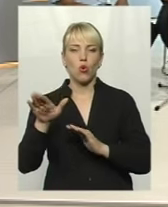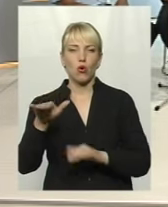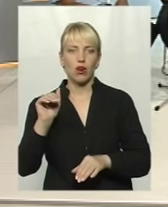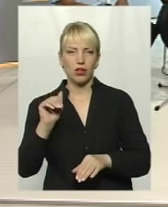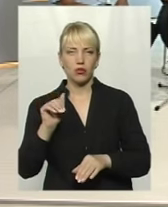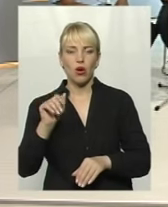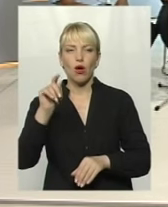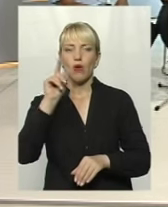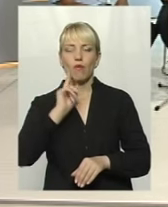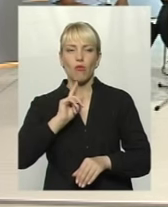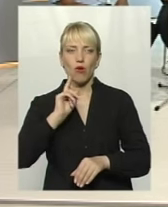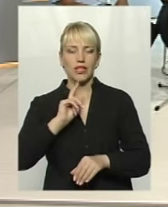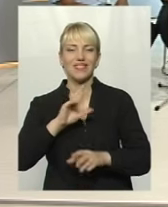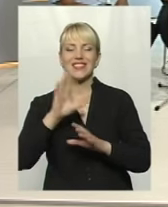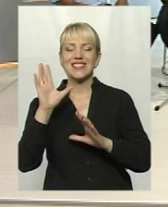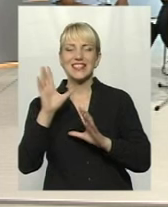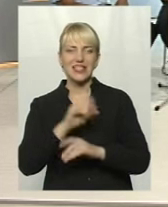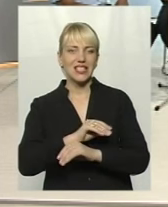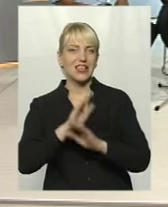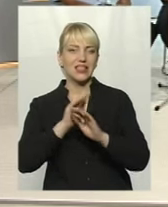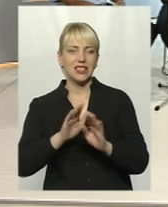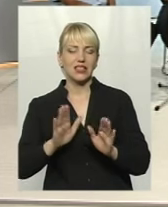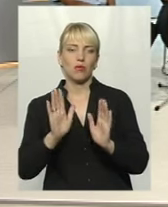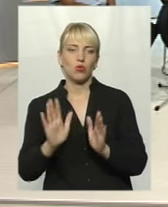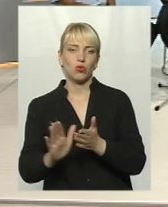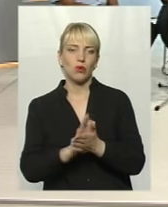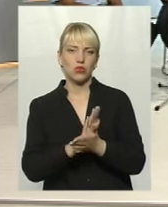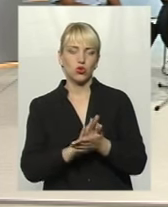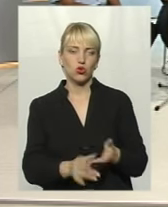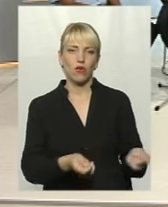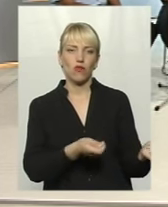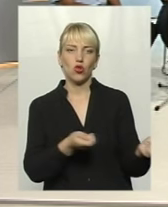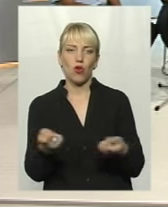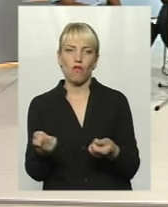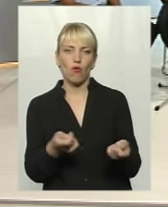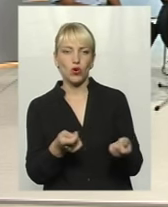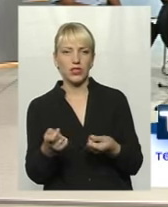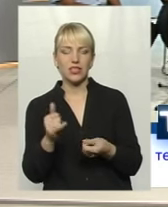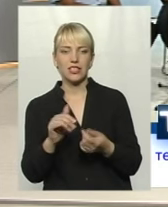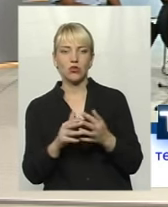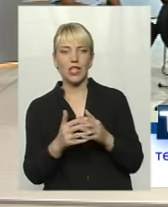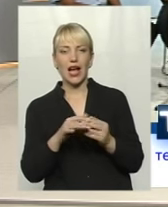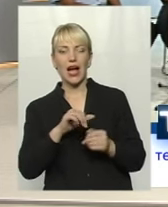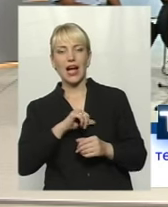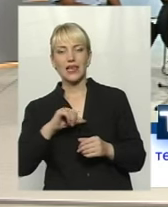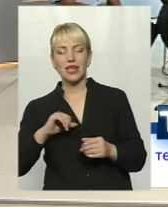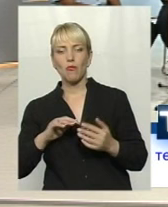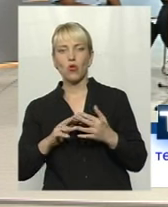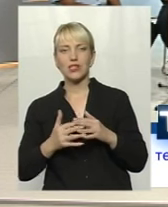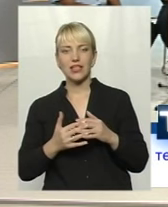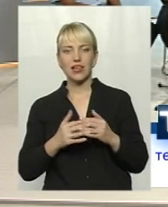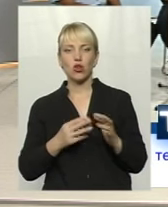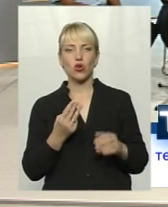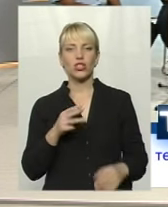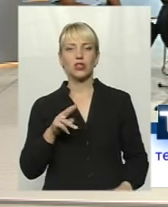Тобто діти абсолютно всі безперешкодно добиратимуться до школи. А само села Шпичинці, коли в нас було прийнято рішення про